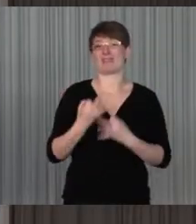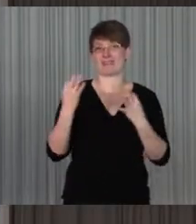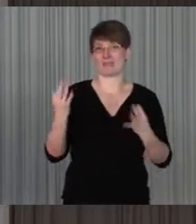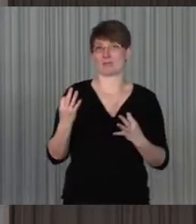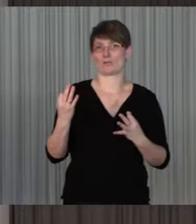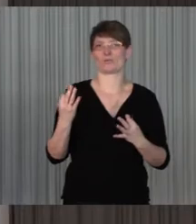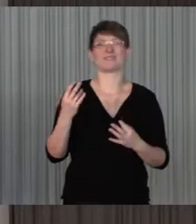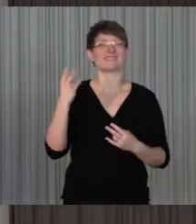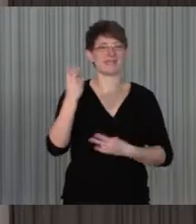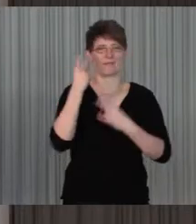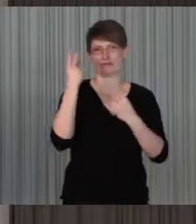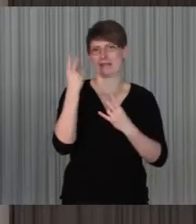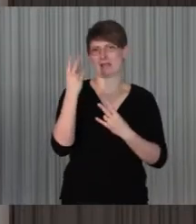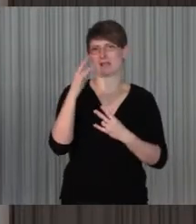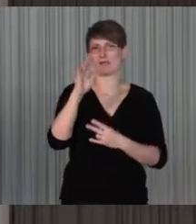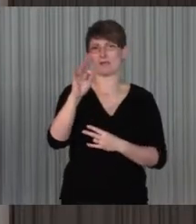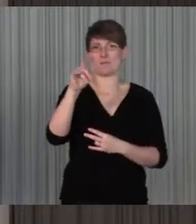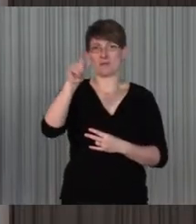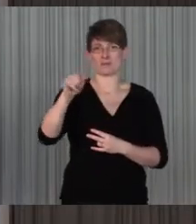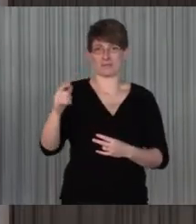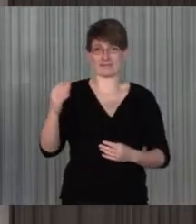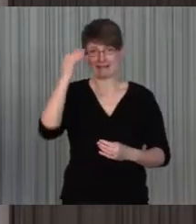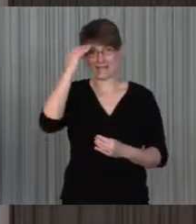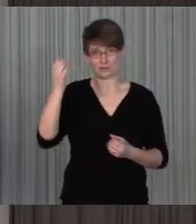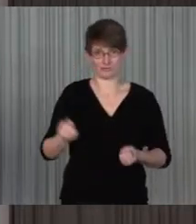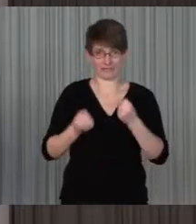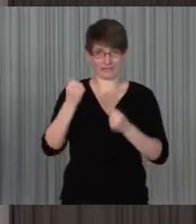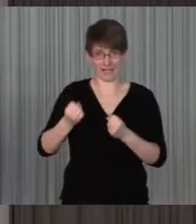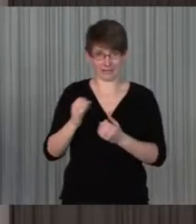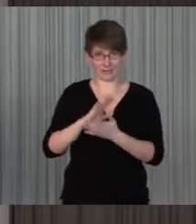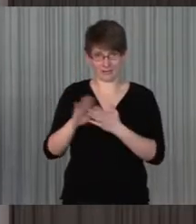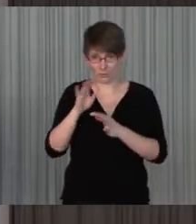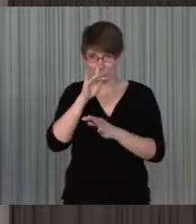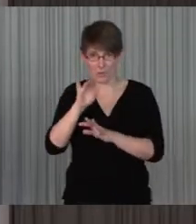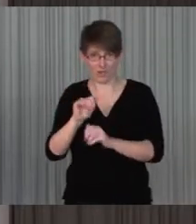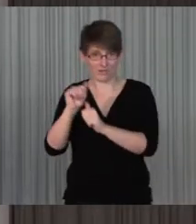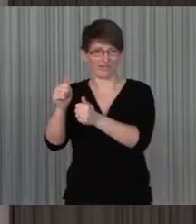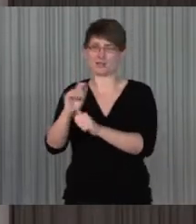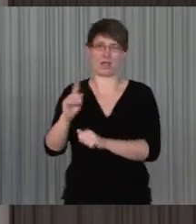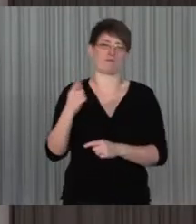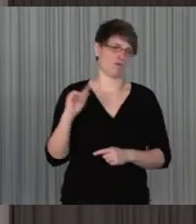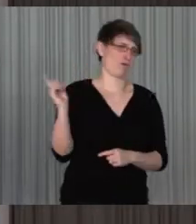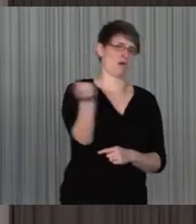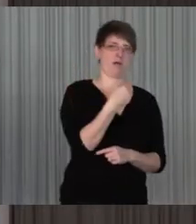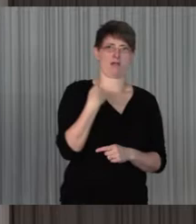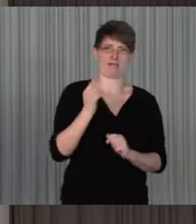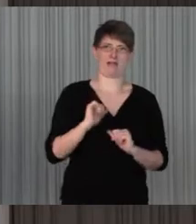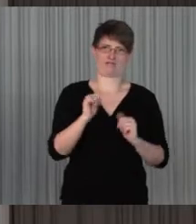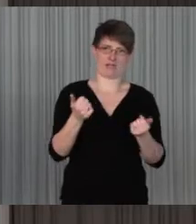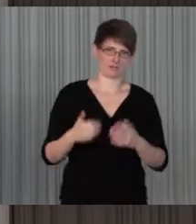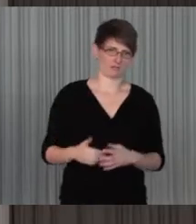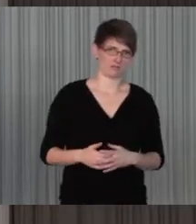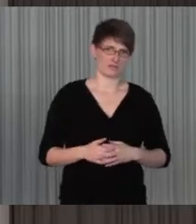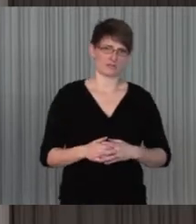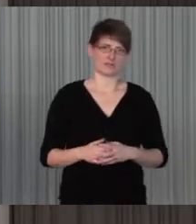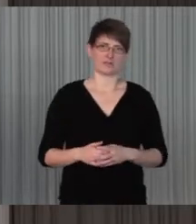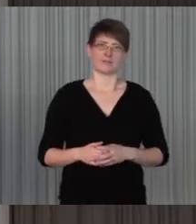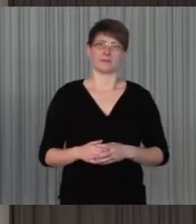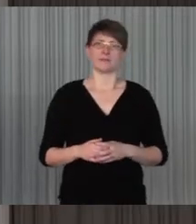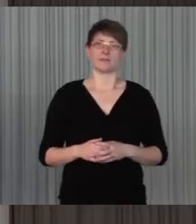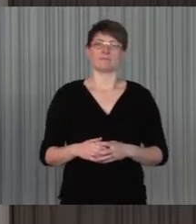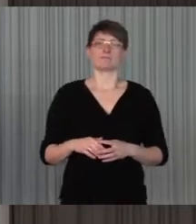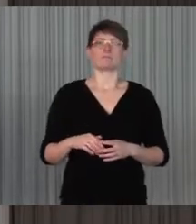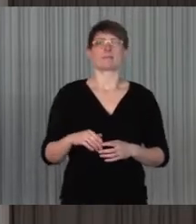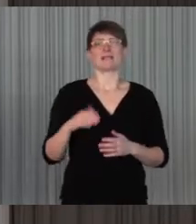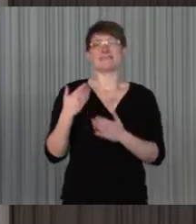Mischung und Ernschwierigkeiten hilft. Das ist die Anbieterseite, dazu kommt eben aber auch noch dass sie Angebote, die Zielgruppe